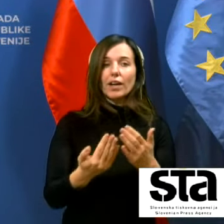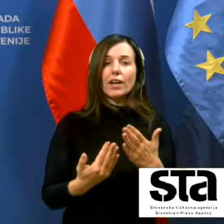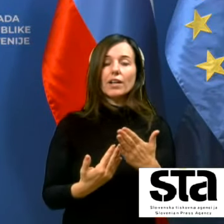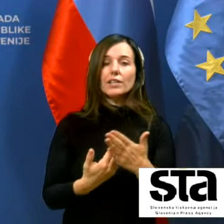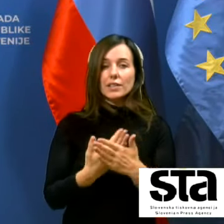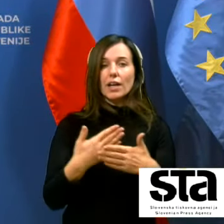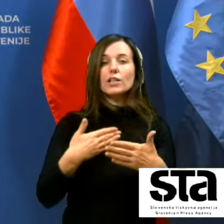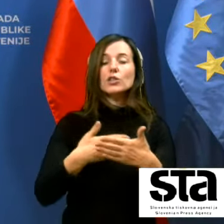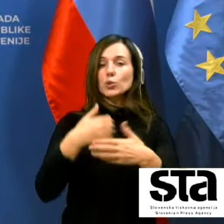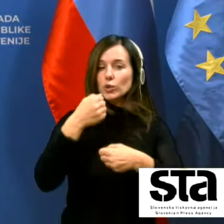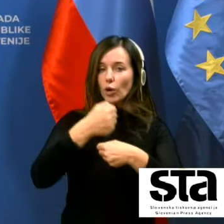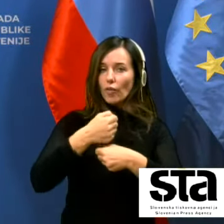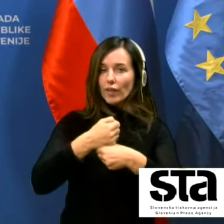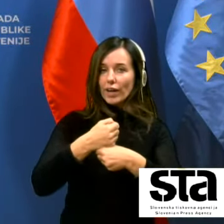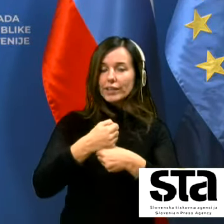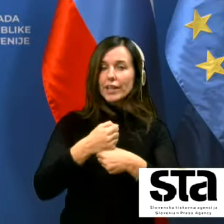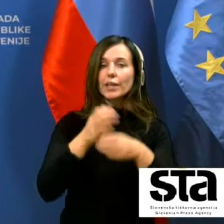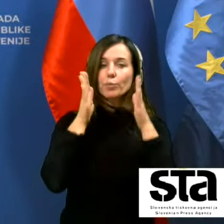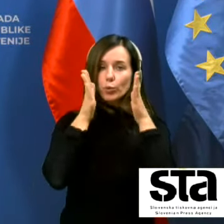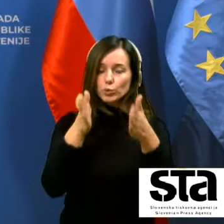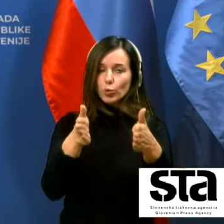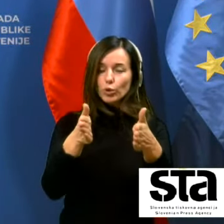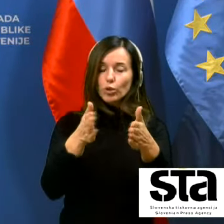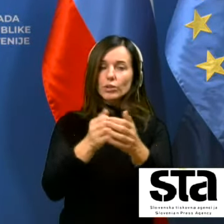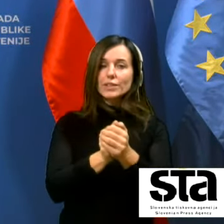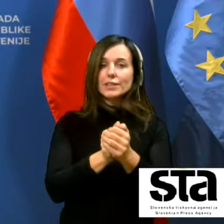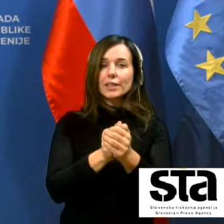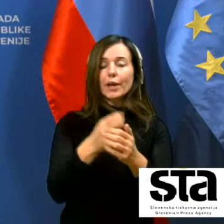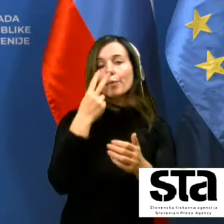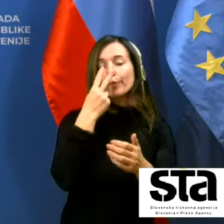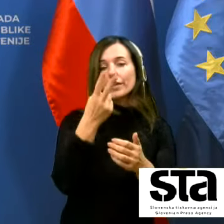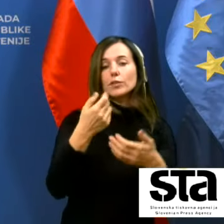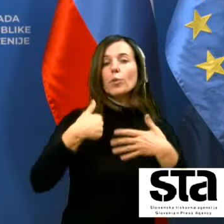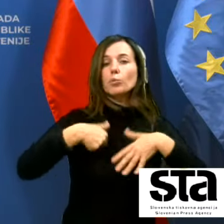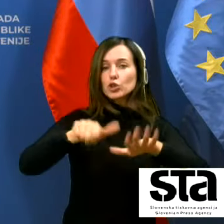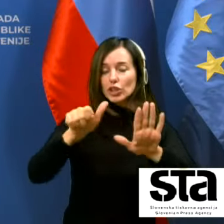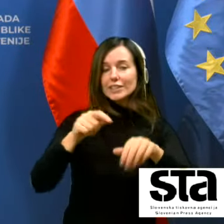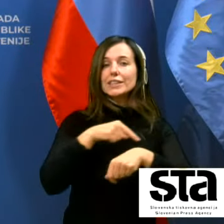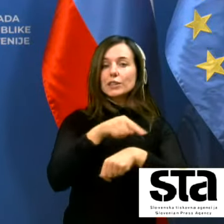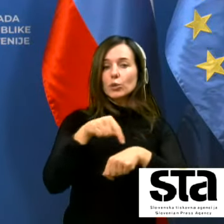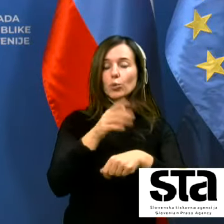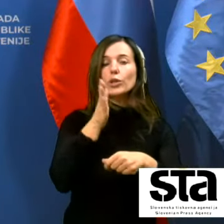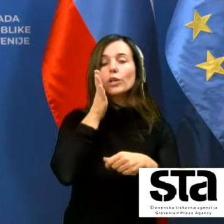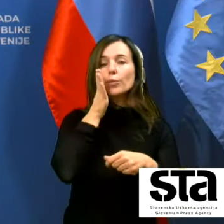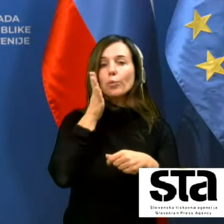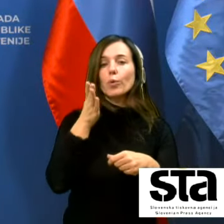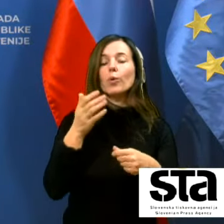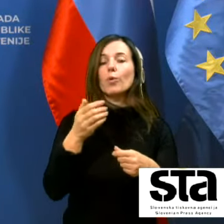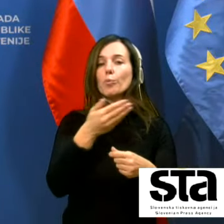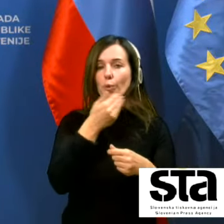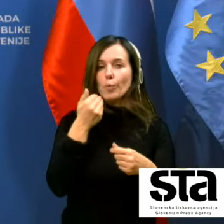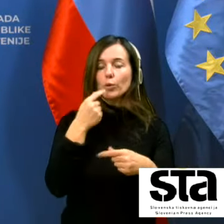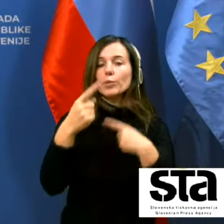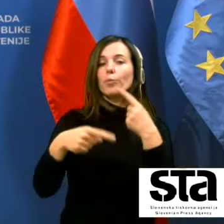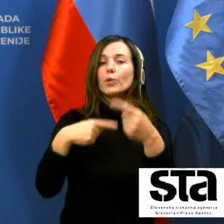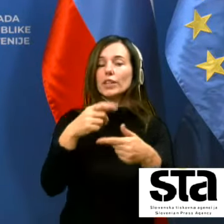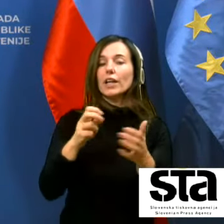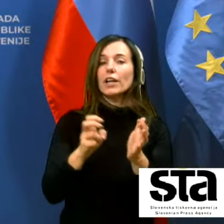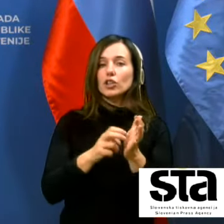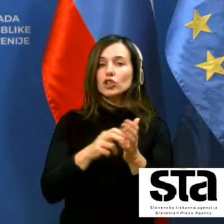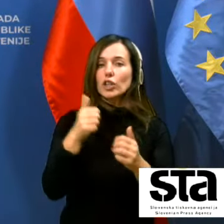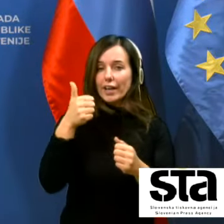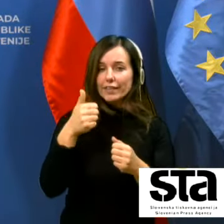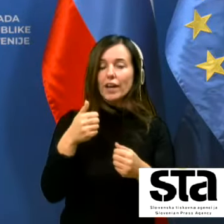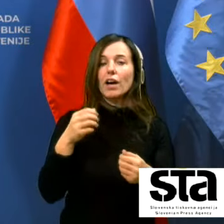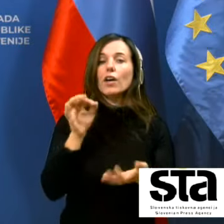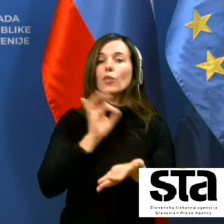sodelovanje in pozornost pred vidom ob 16. uri bo danes popovdan potekala še